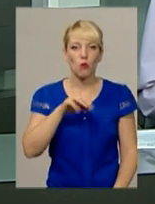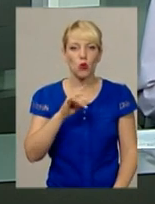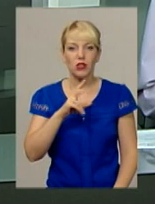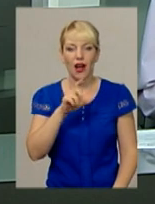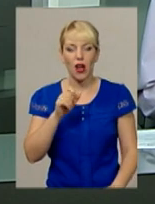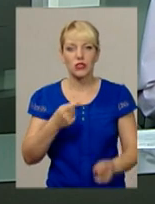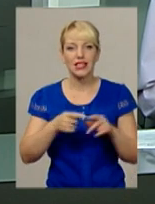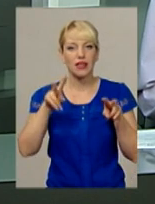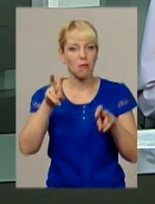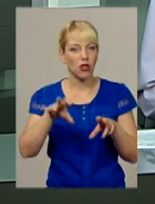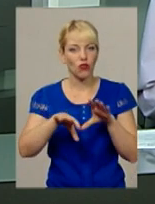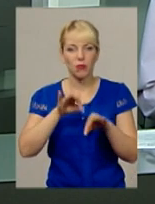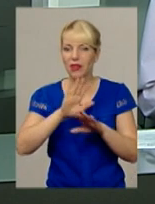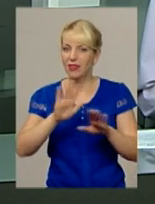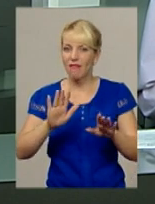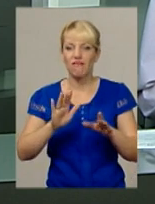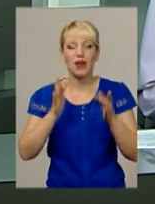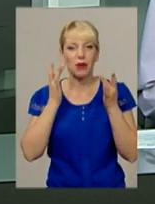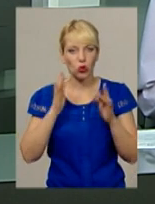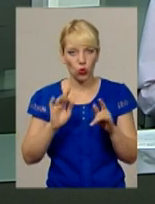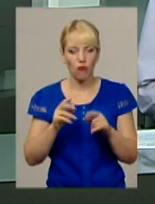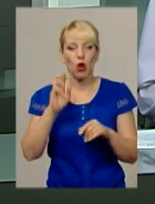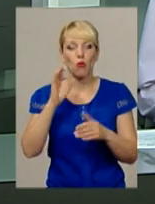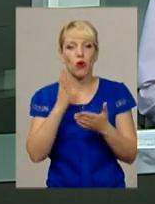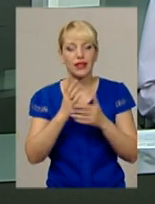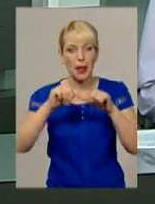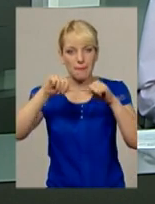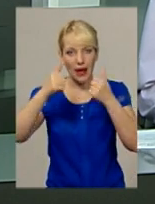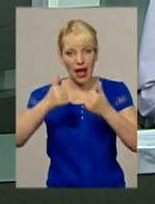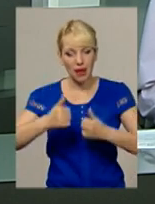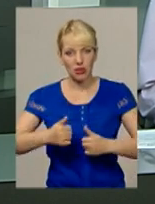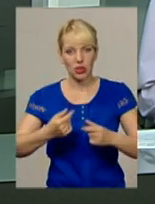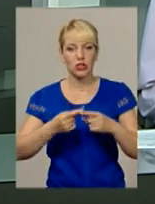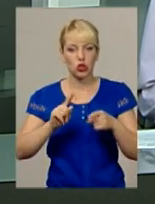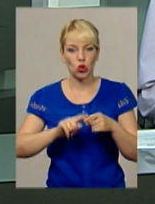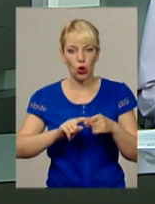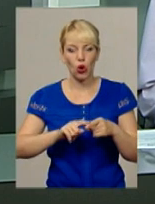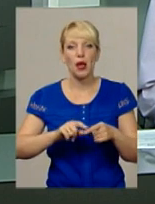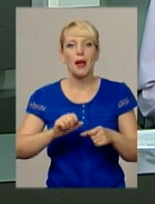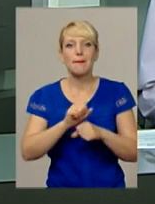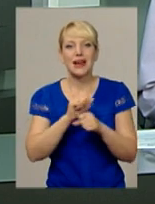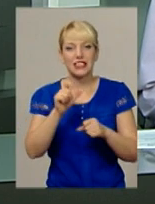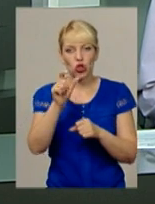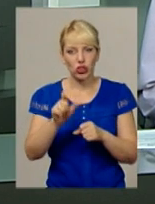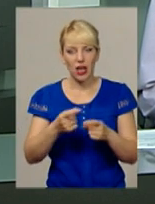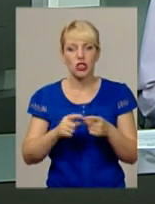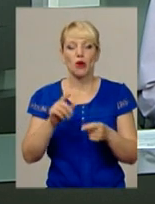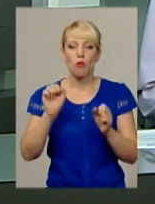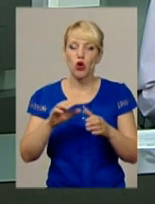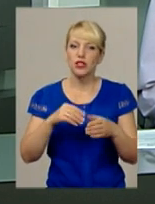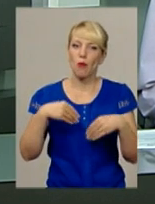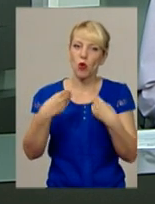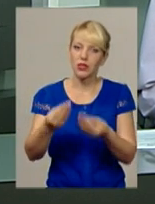випадково, адже у Хмельницькому є пам'ятник цьому персонажу. На конкурс можна подавати оригінали малюнків, якісні копії та роботи,